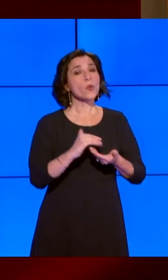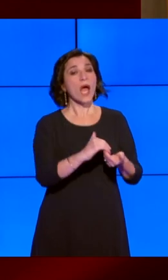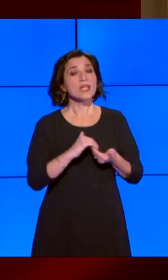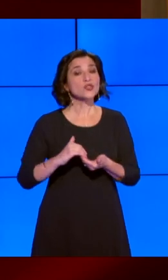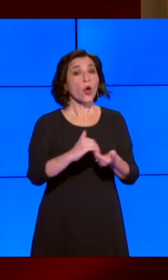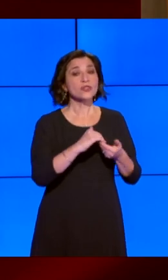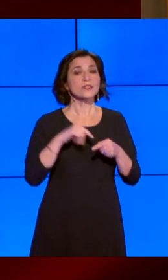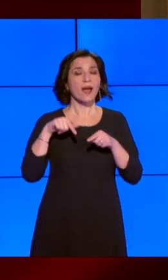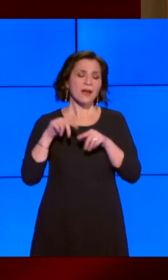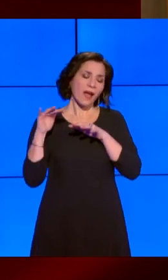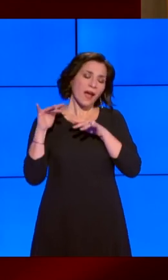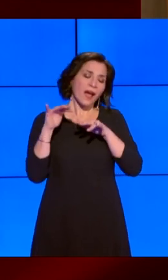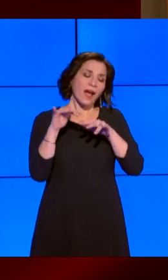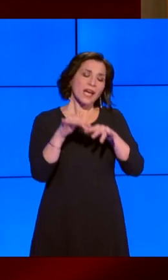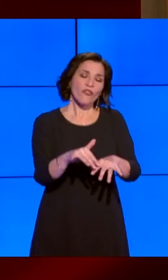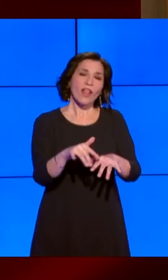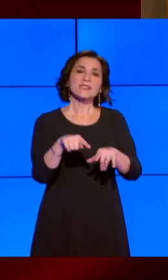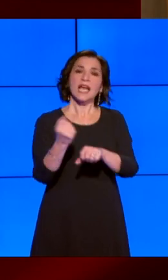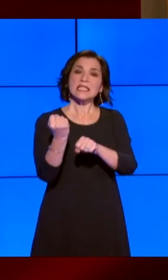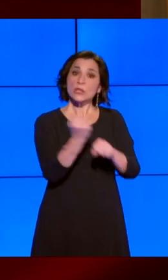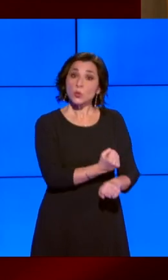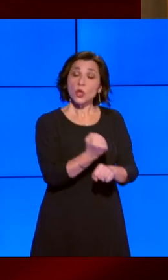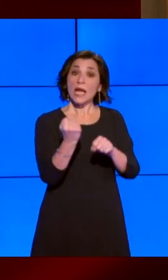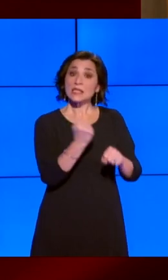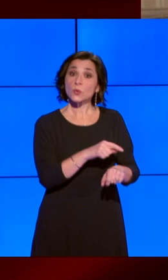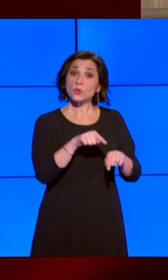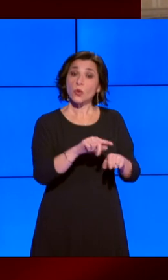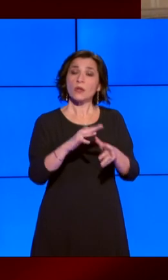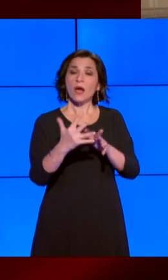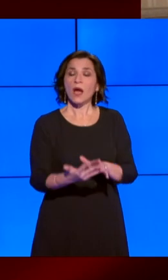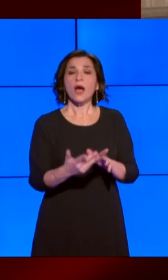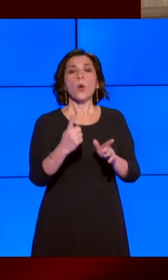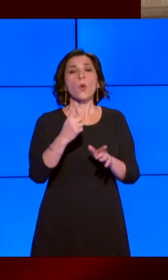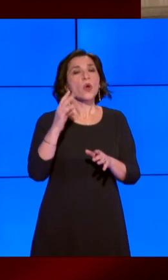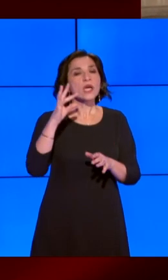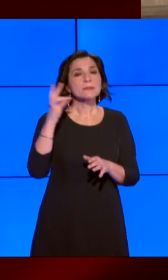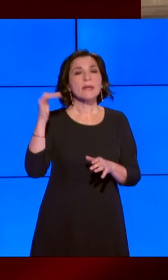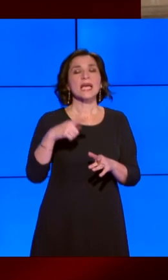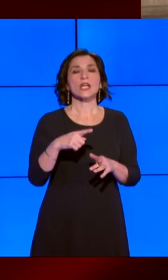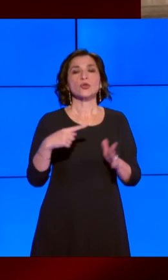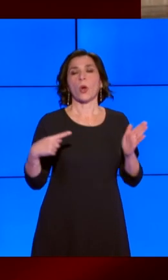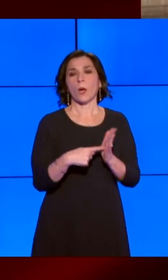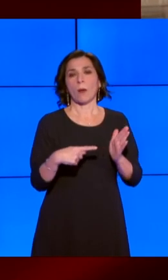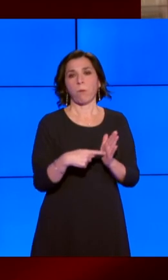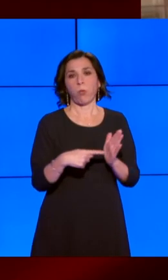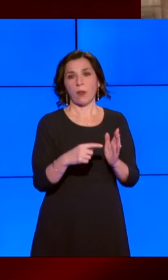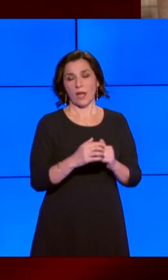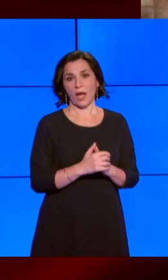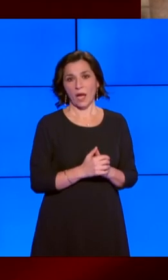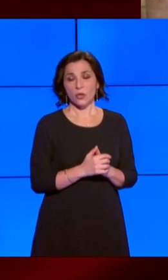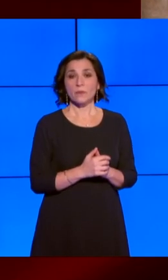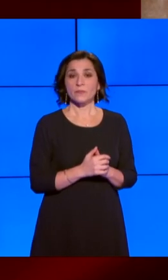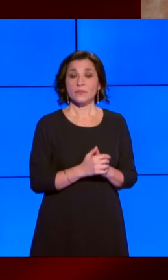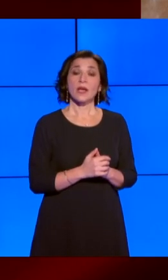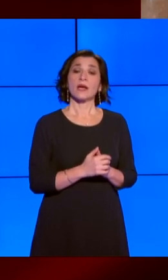costantemente un autentico spirito repubblicano. La fiducia l'ha trasmessa ai